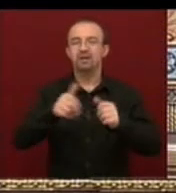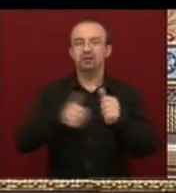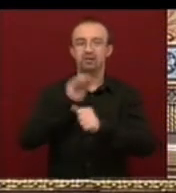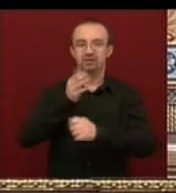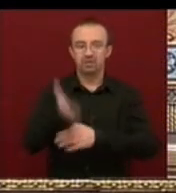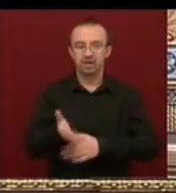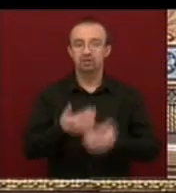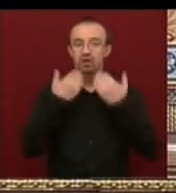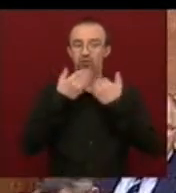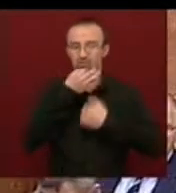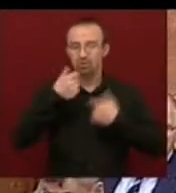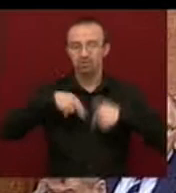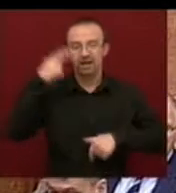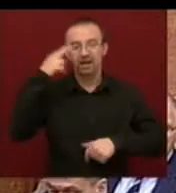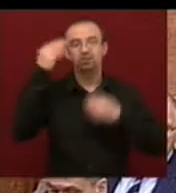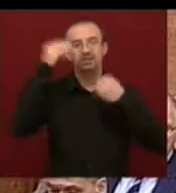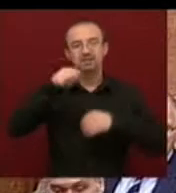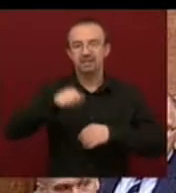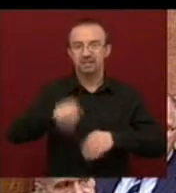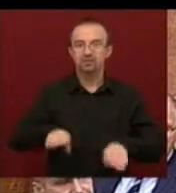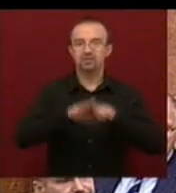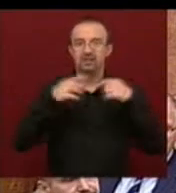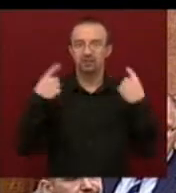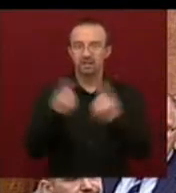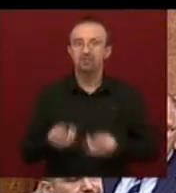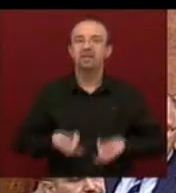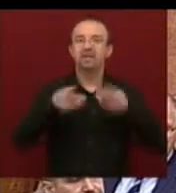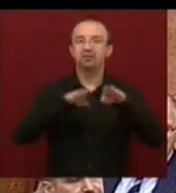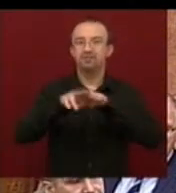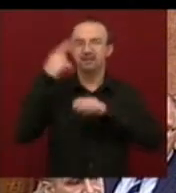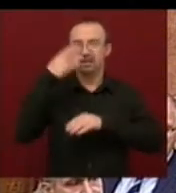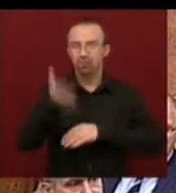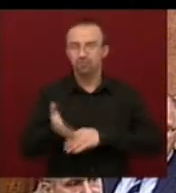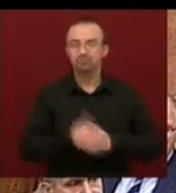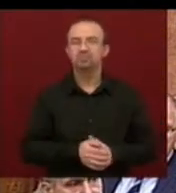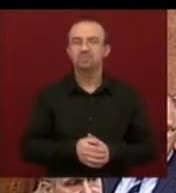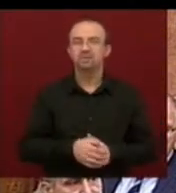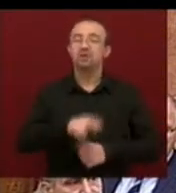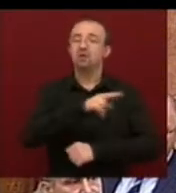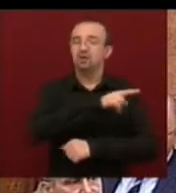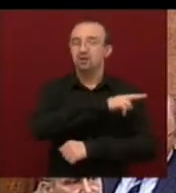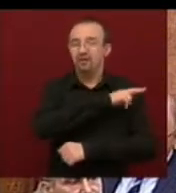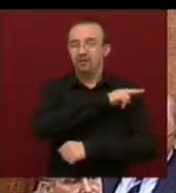Parancsolom. Köszönöm a szót elnök úr, tisztelt képviselőtársaim, kedves miniszter úr. Felelős